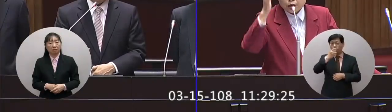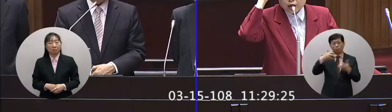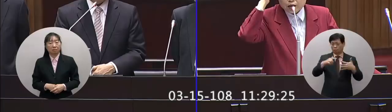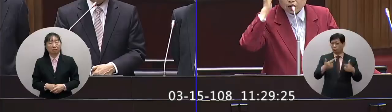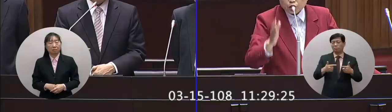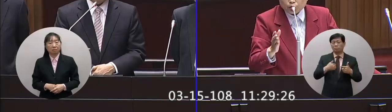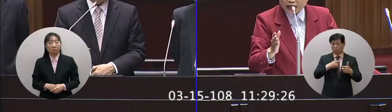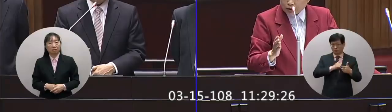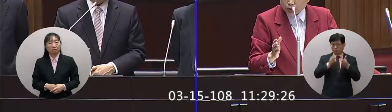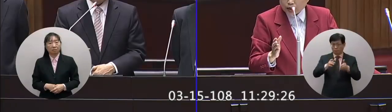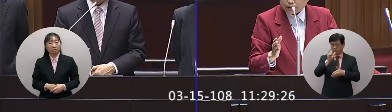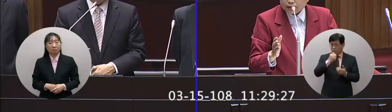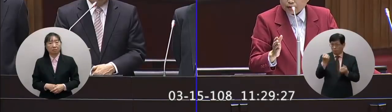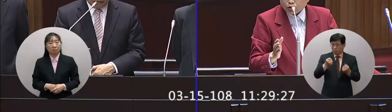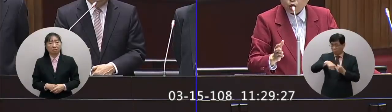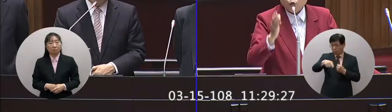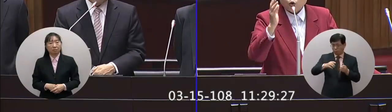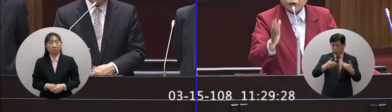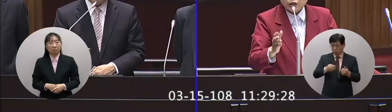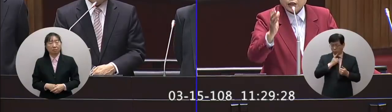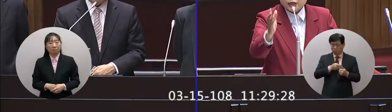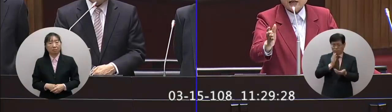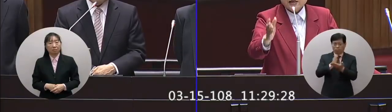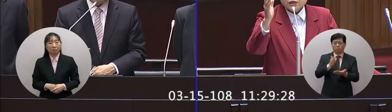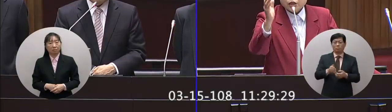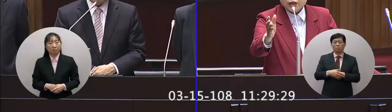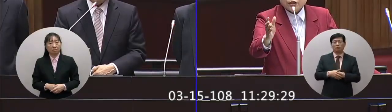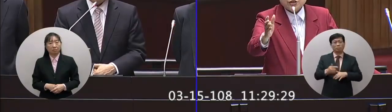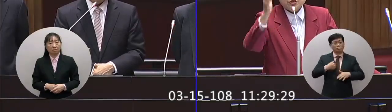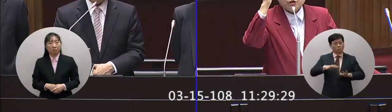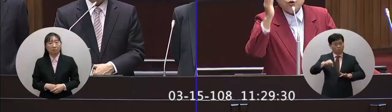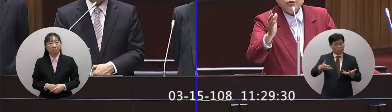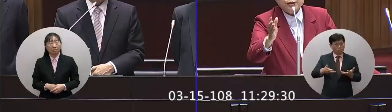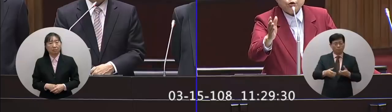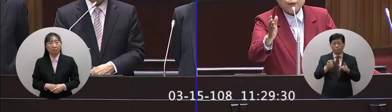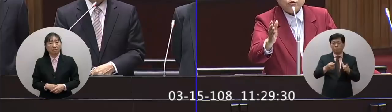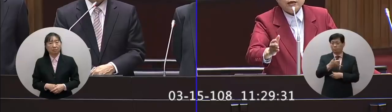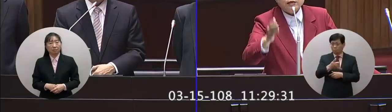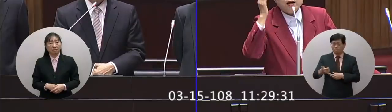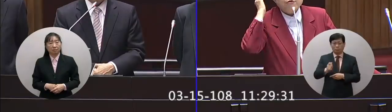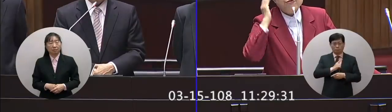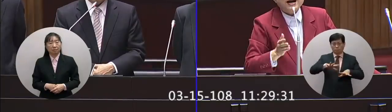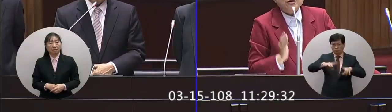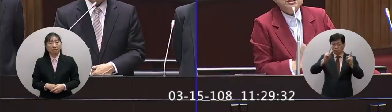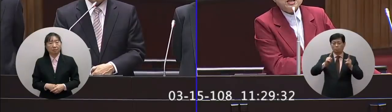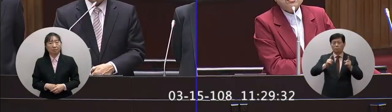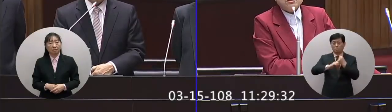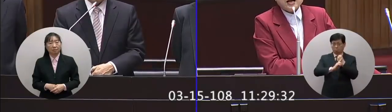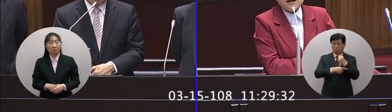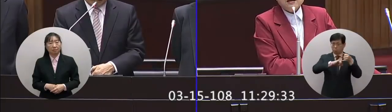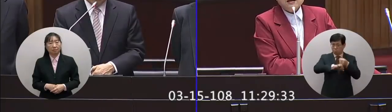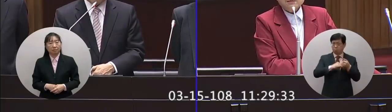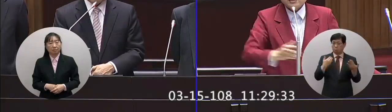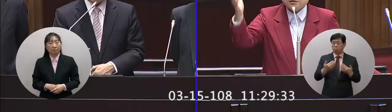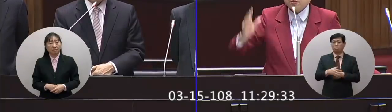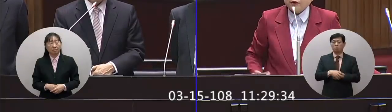你要不要對這個酒駕者宣戰所以我是跟你講這個事情就是公務人員做表率你當然要法律定